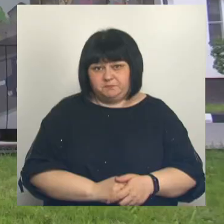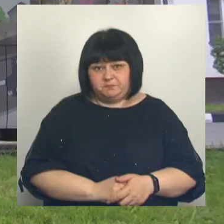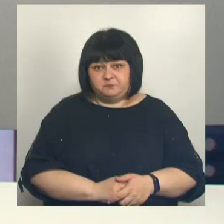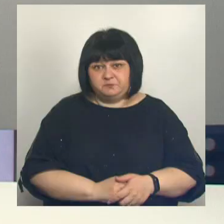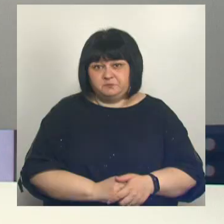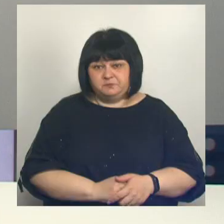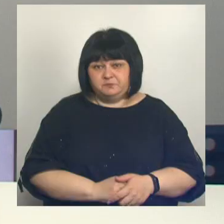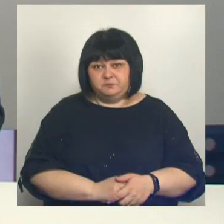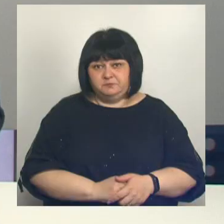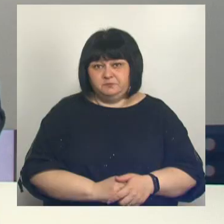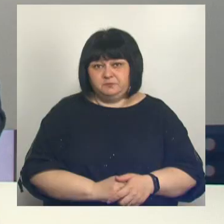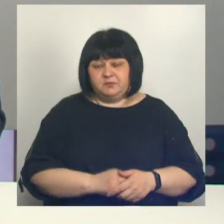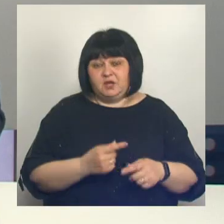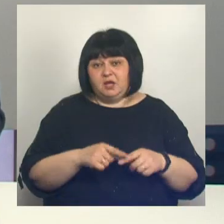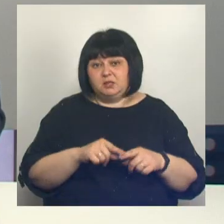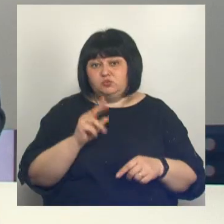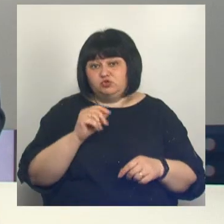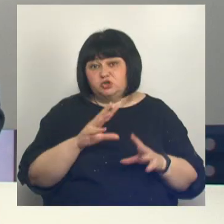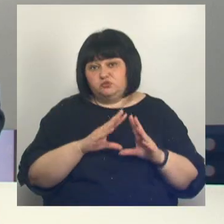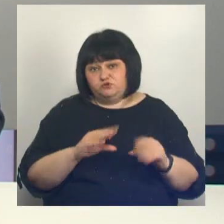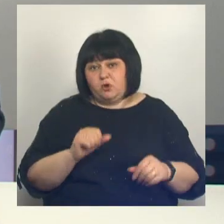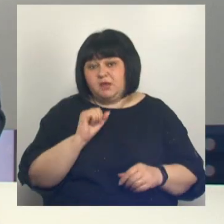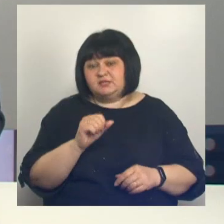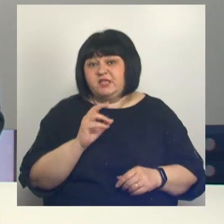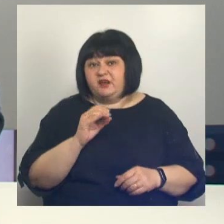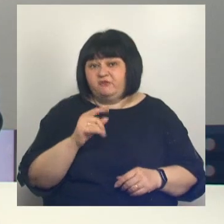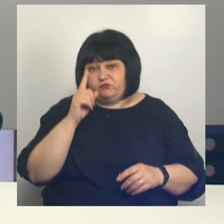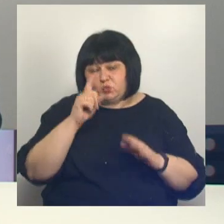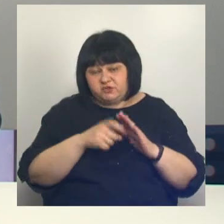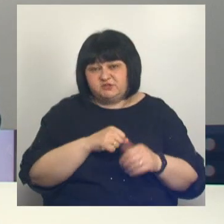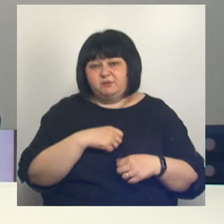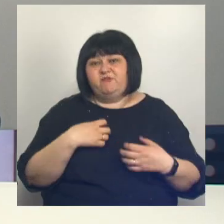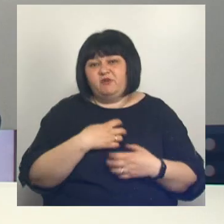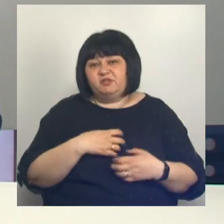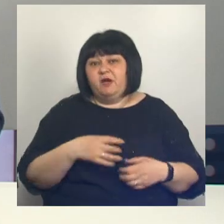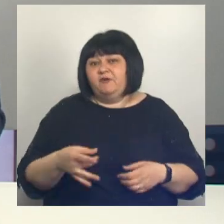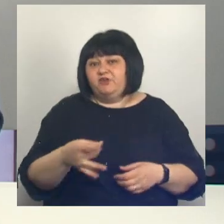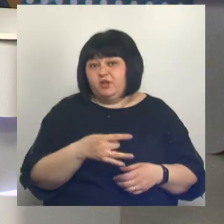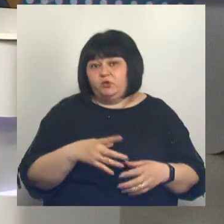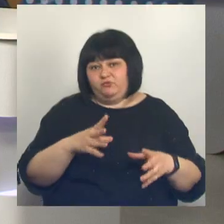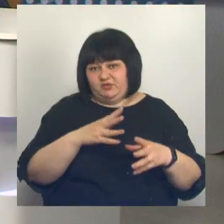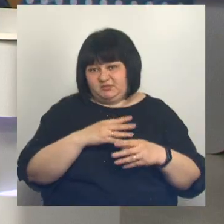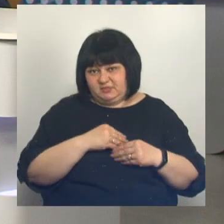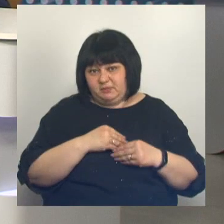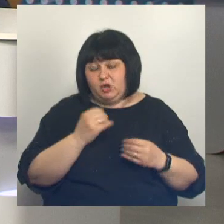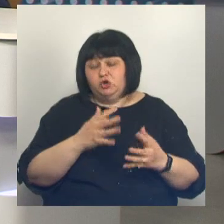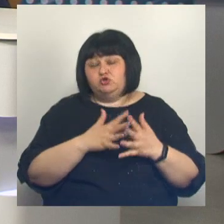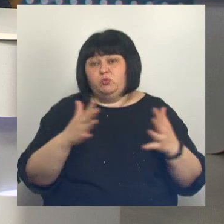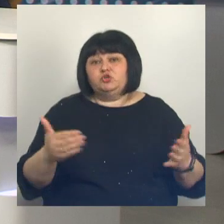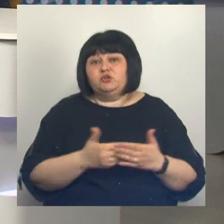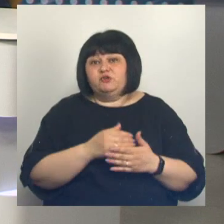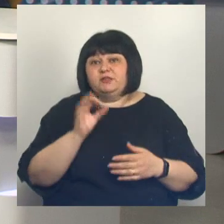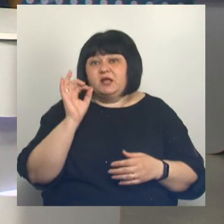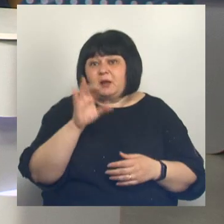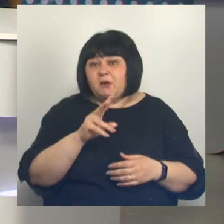Белогория. И к этому часу все. Я Алексей Ерофеев. Узнавайте о самом важном в регионе вместе с нами. А еще больше новостей в телеграм